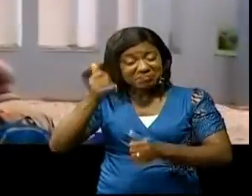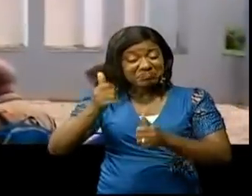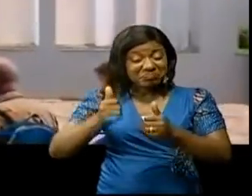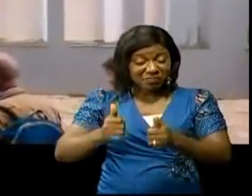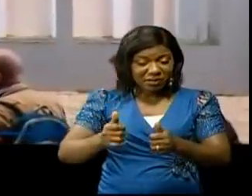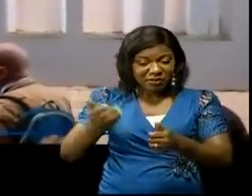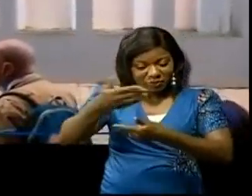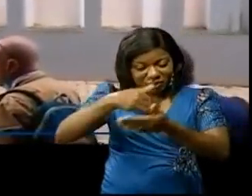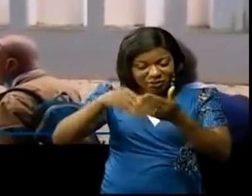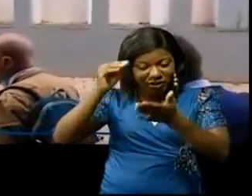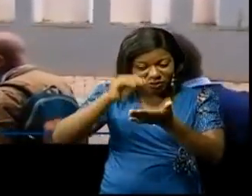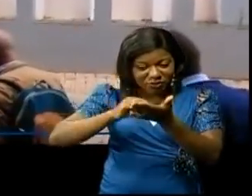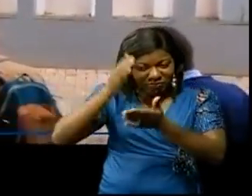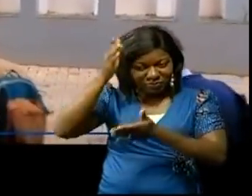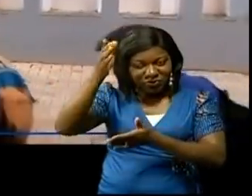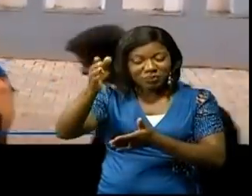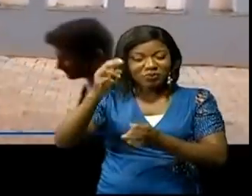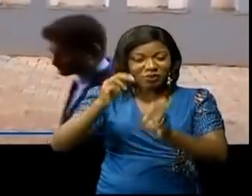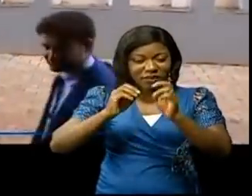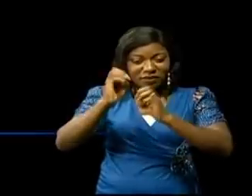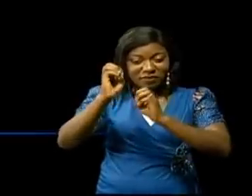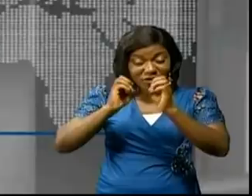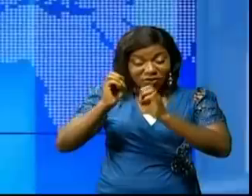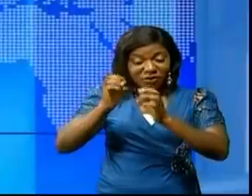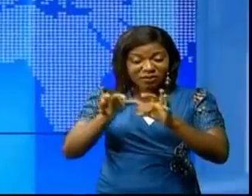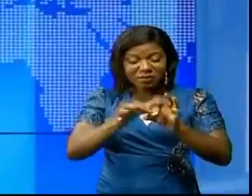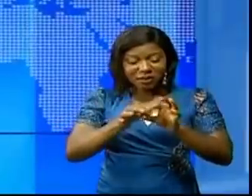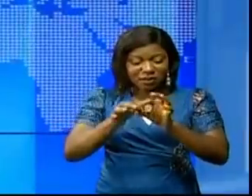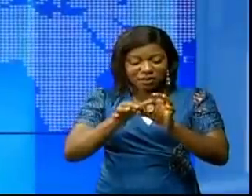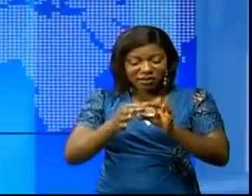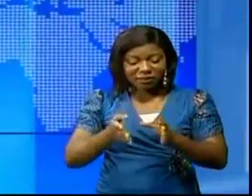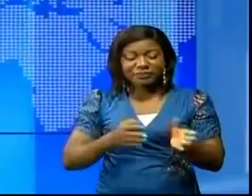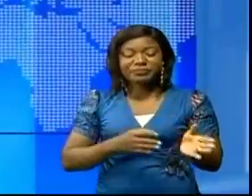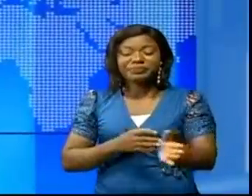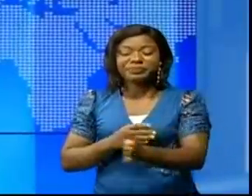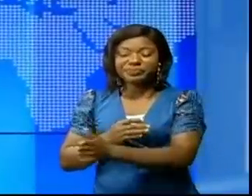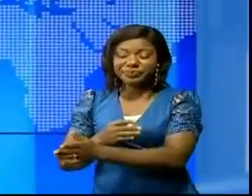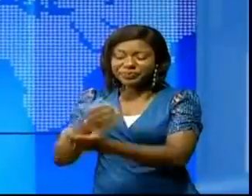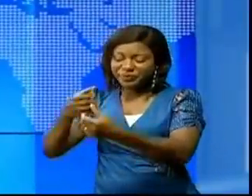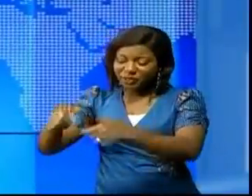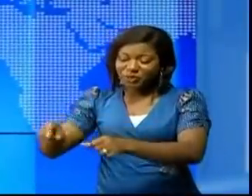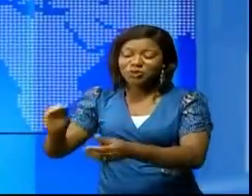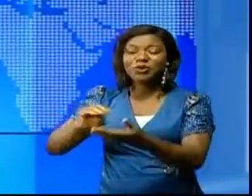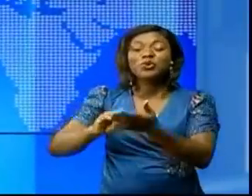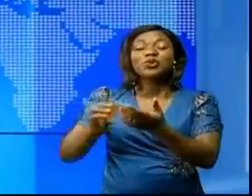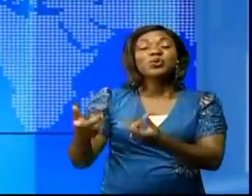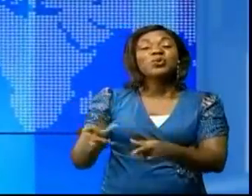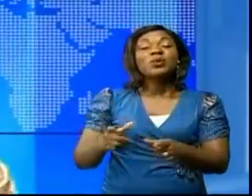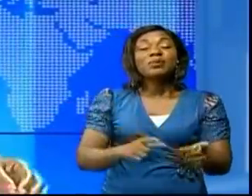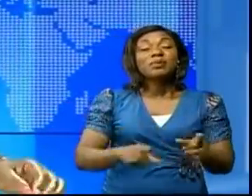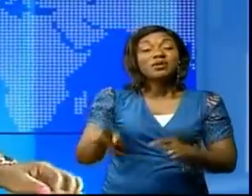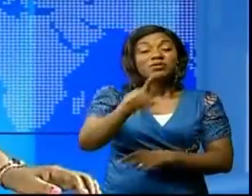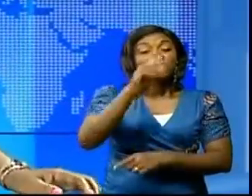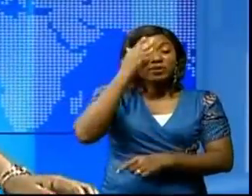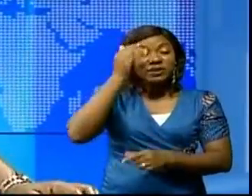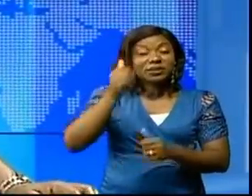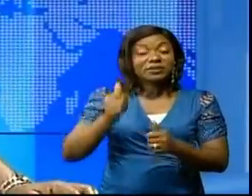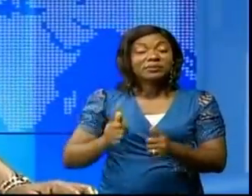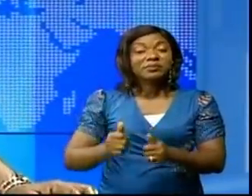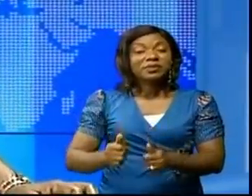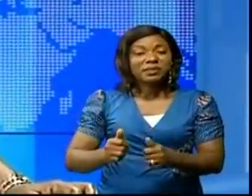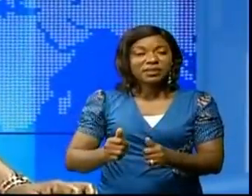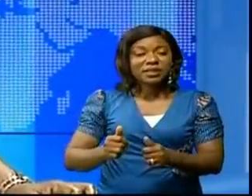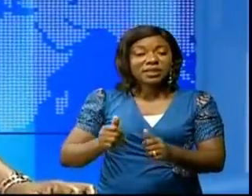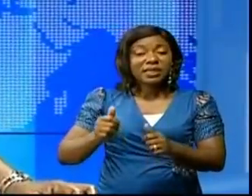de revenir prochainement pour évaluer ce partenariat. Restons toujours au l'Oulaba, vous le savez qu'un